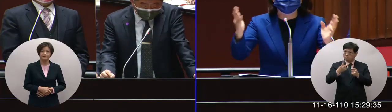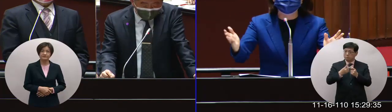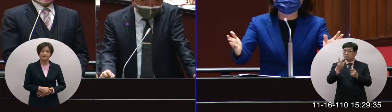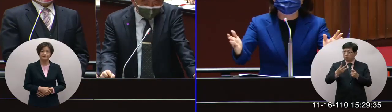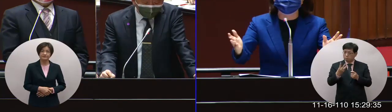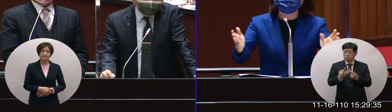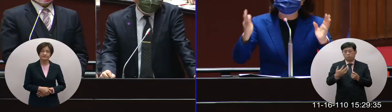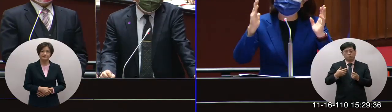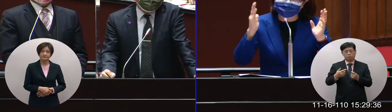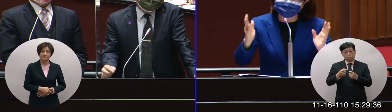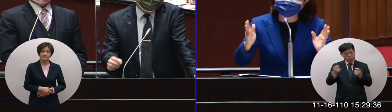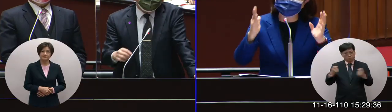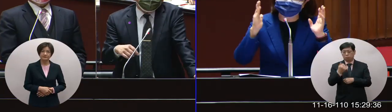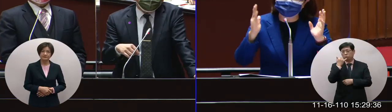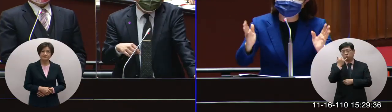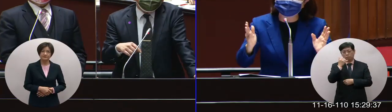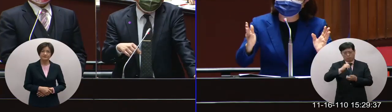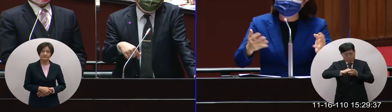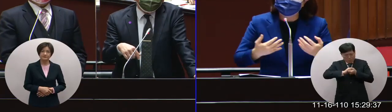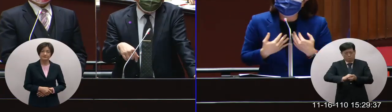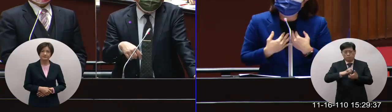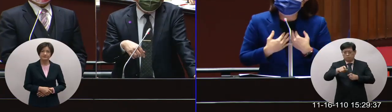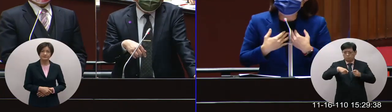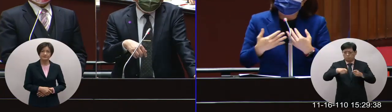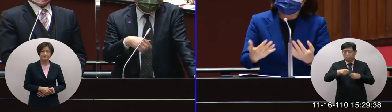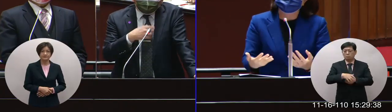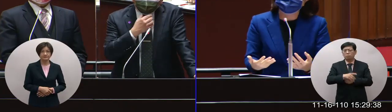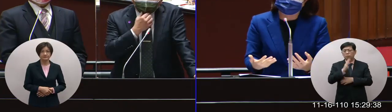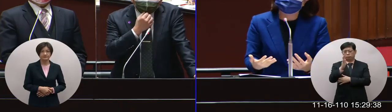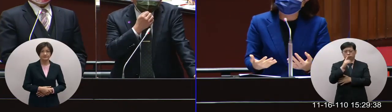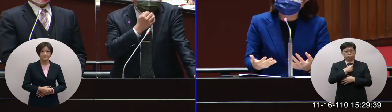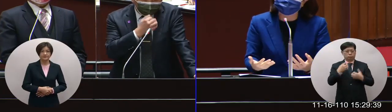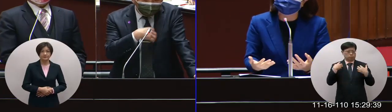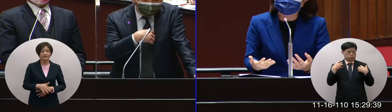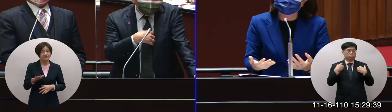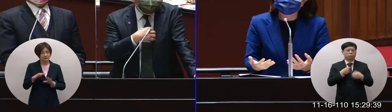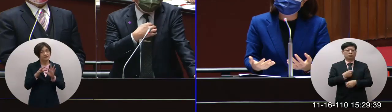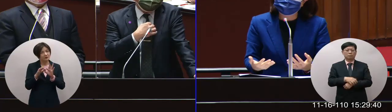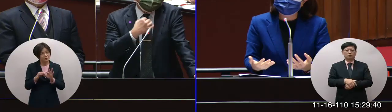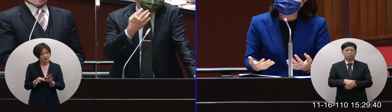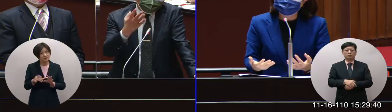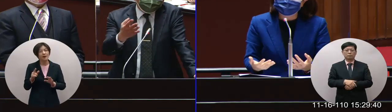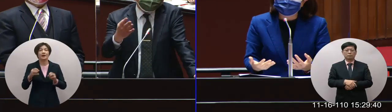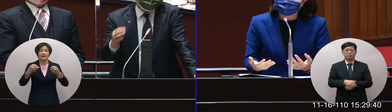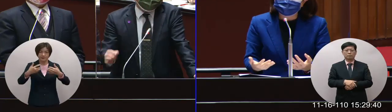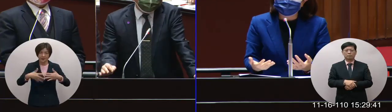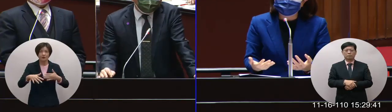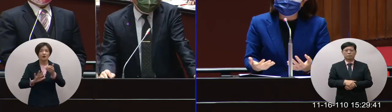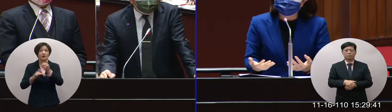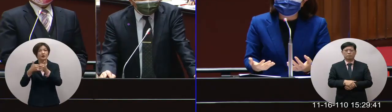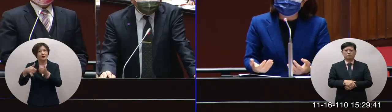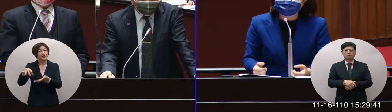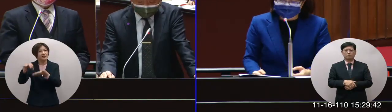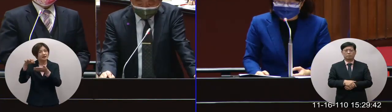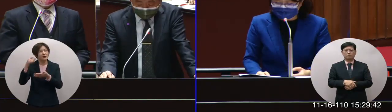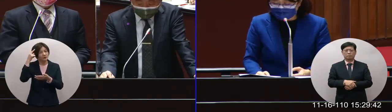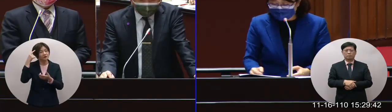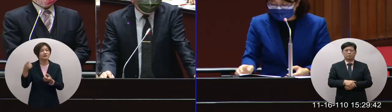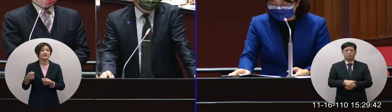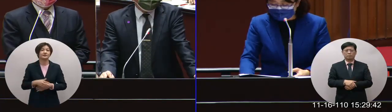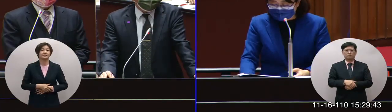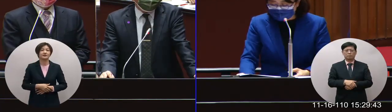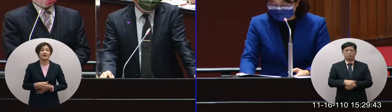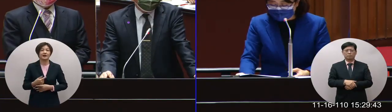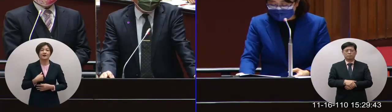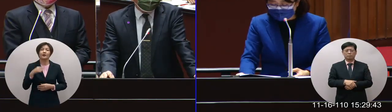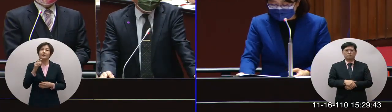年三年或多久但我希望要有個方案我覺得這是政府負責的態度啦沒有問題委員這樣講可以我請我們的預防